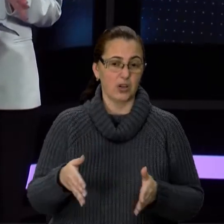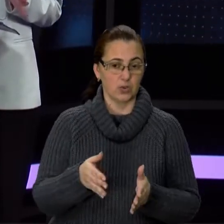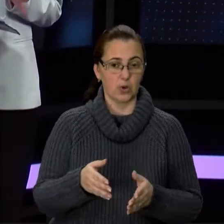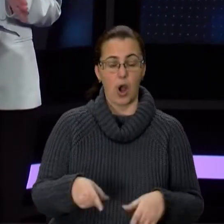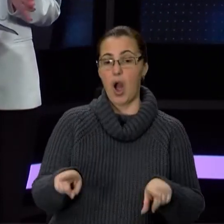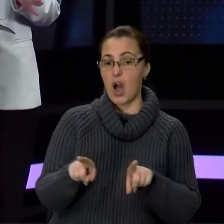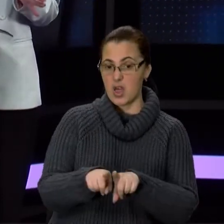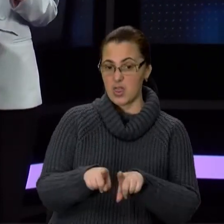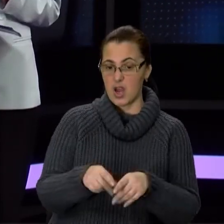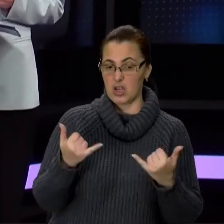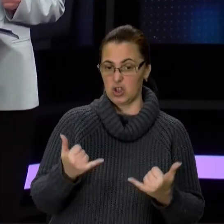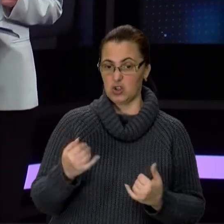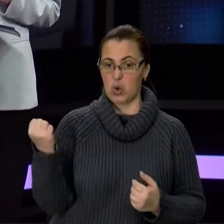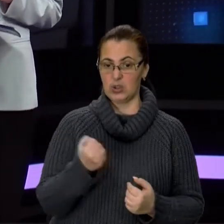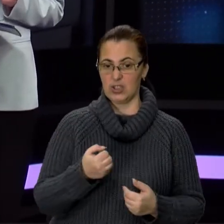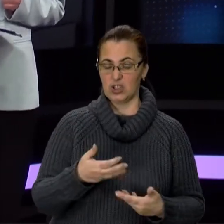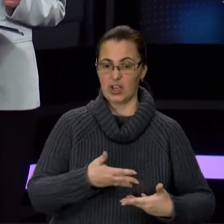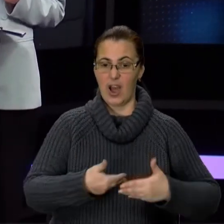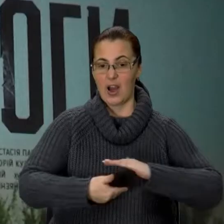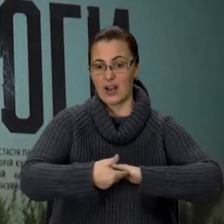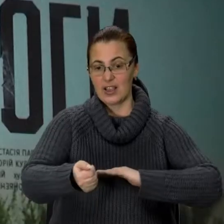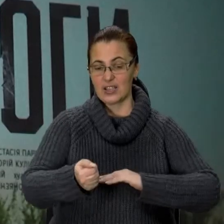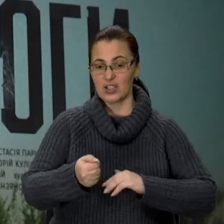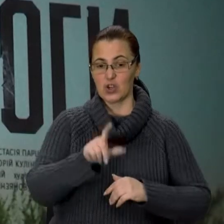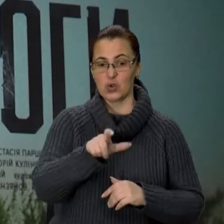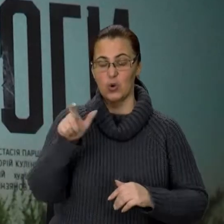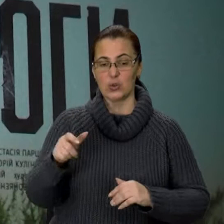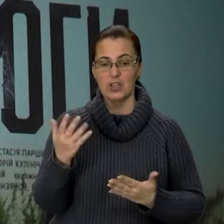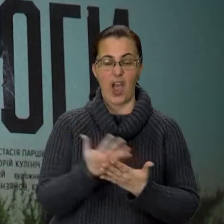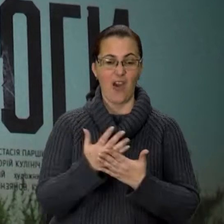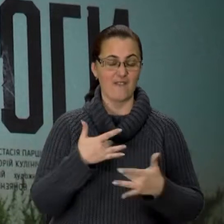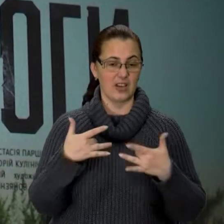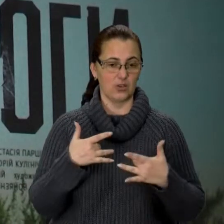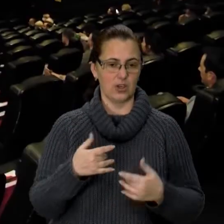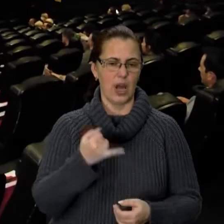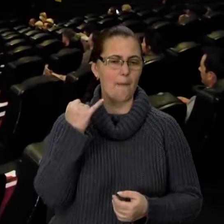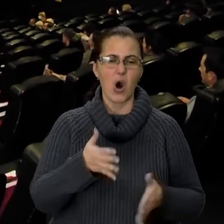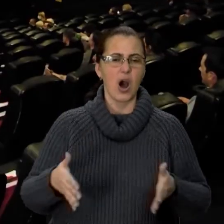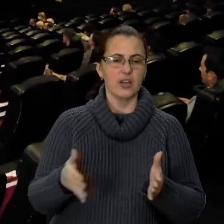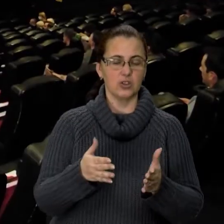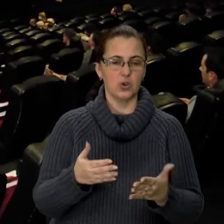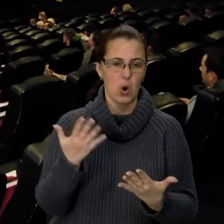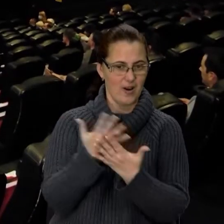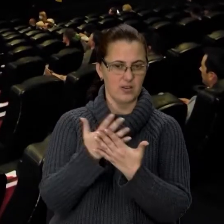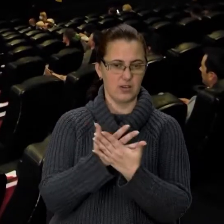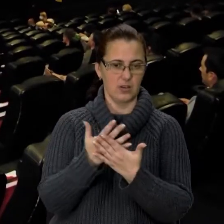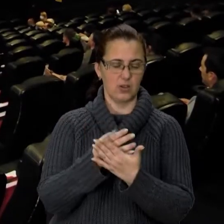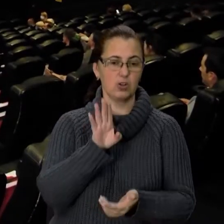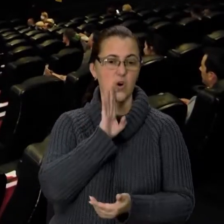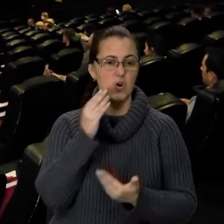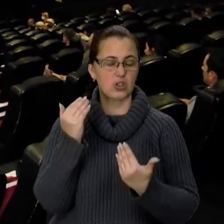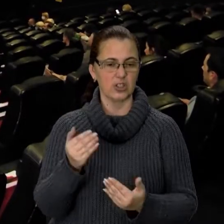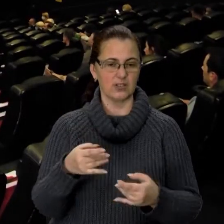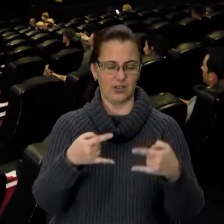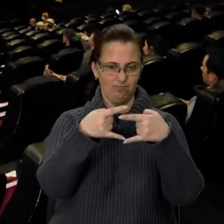цього тижня кличуть українців у кінотеатри. «Погані дороги» – нова стрічка режисерки Наталії Ворожбит. Кіно вже на